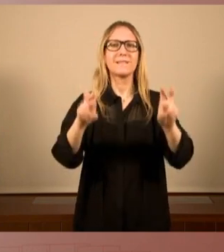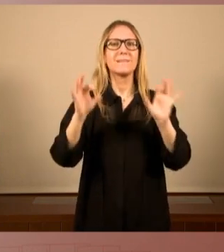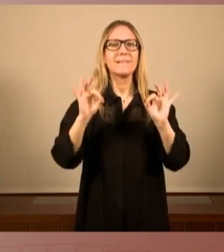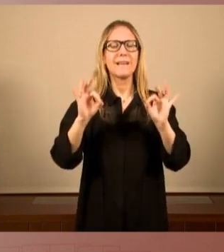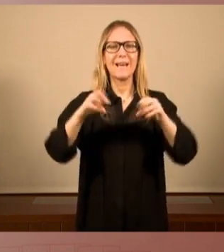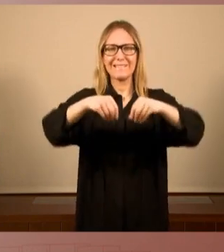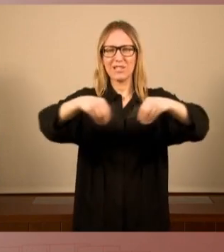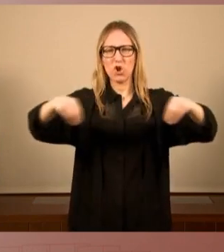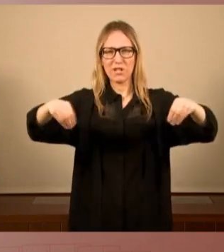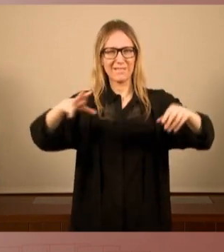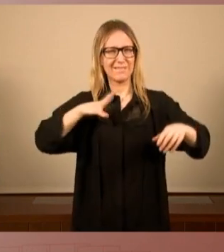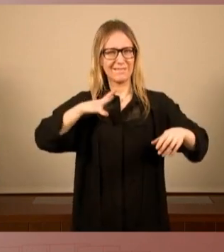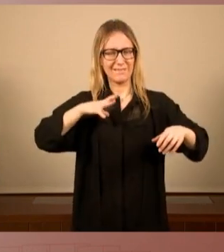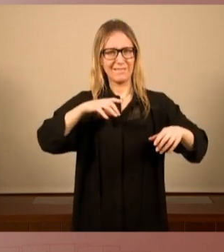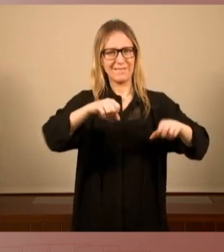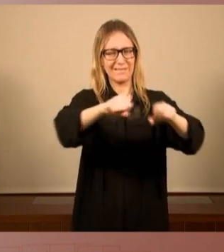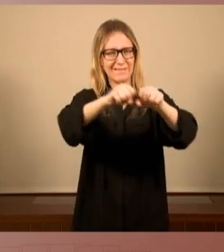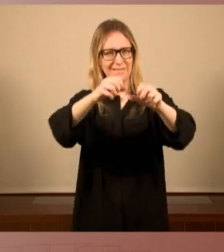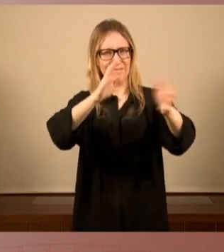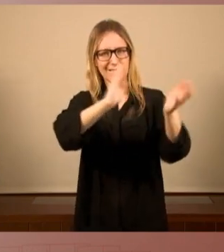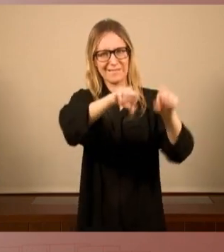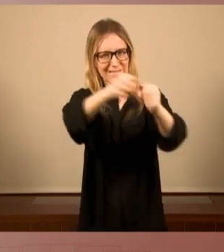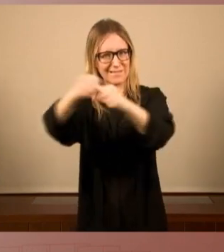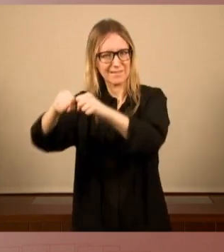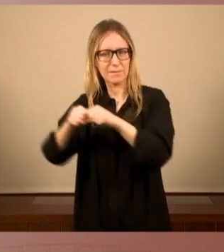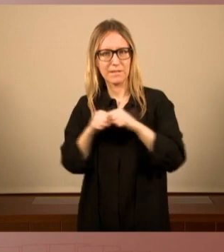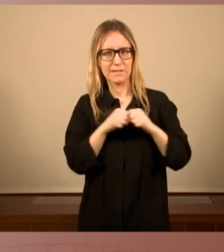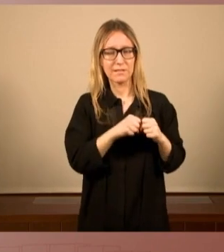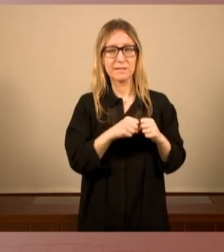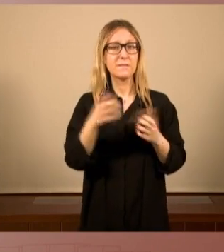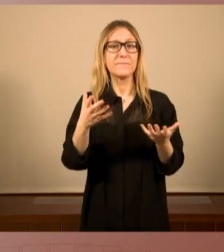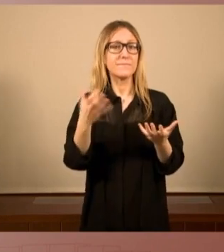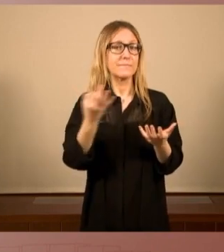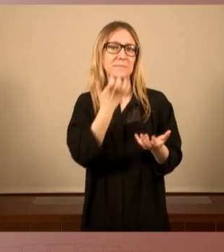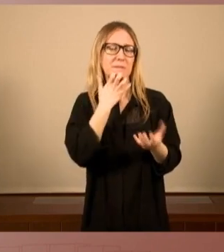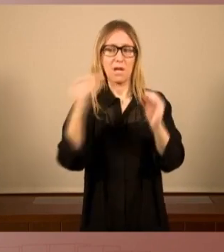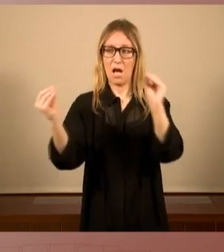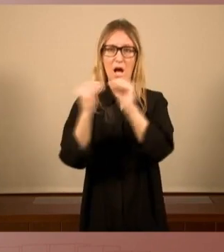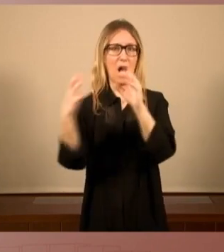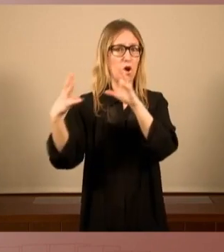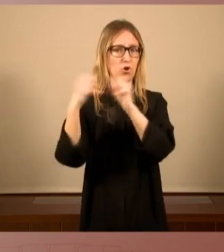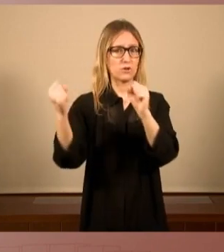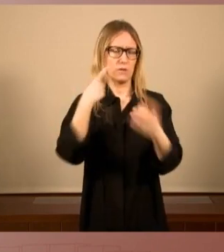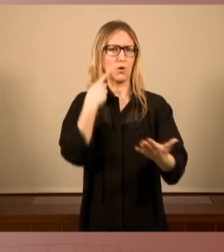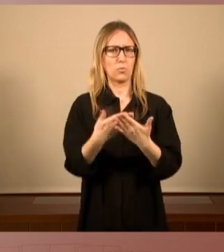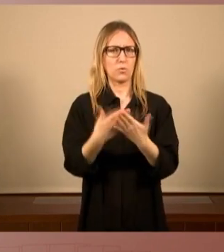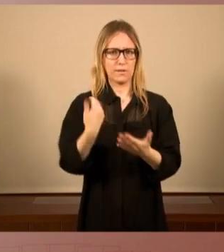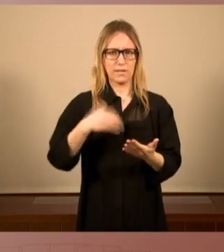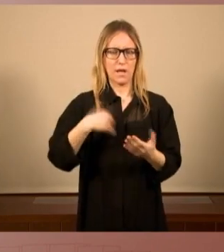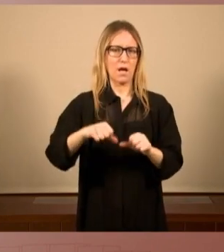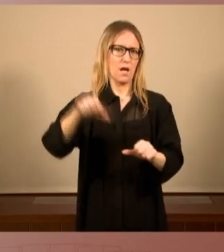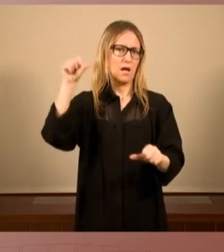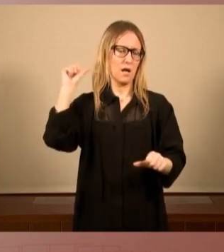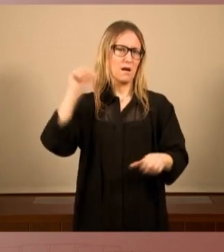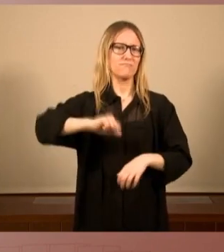territori. A ningú se li escapa que aquest acord no ha aconseguit el que hem pogut comprovar quan es va aprovar